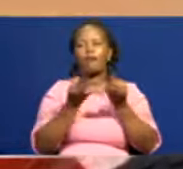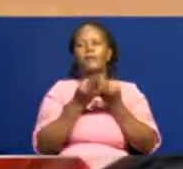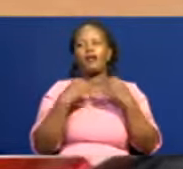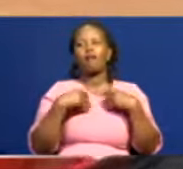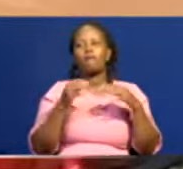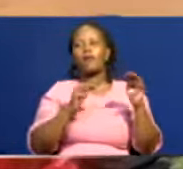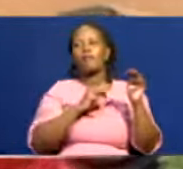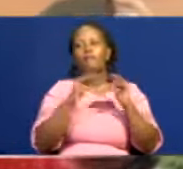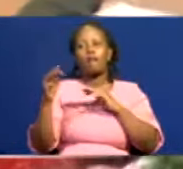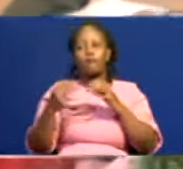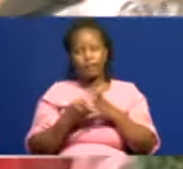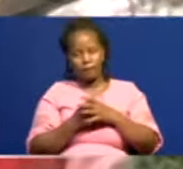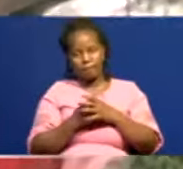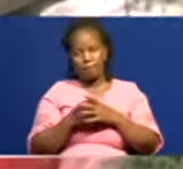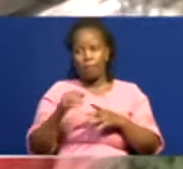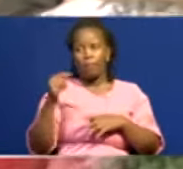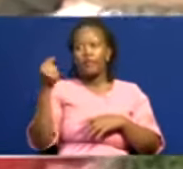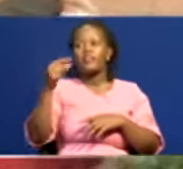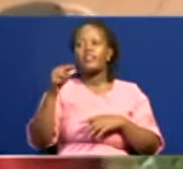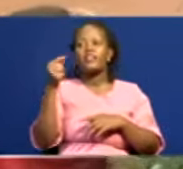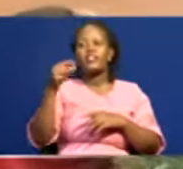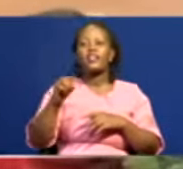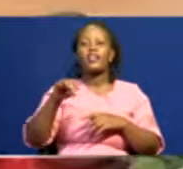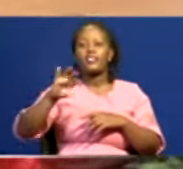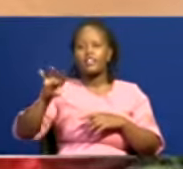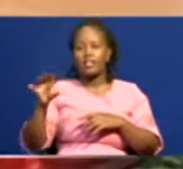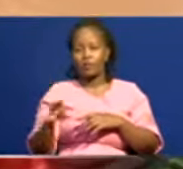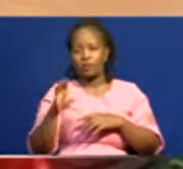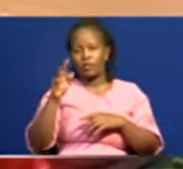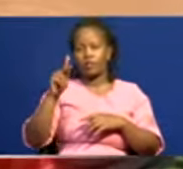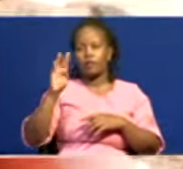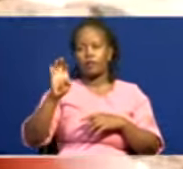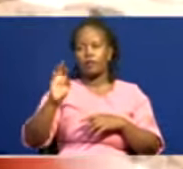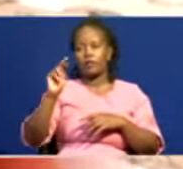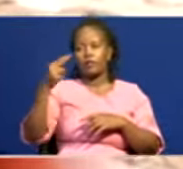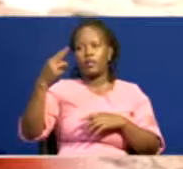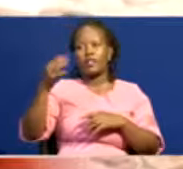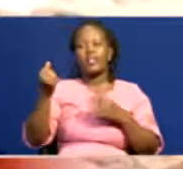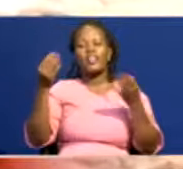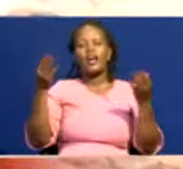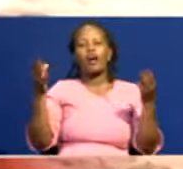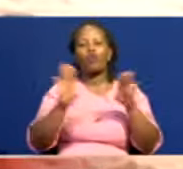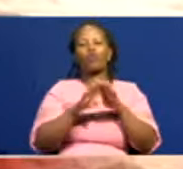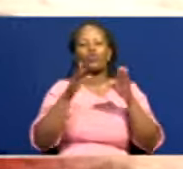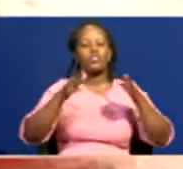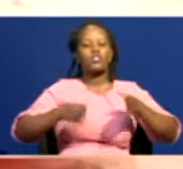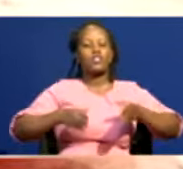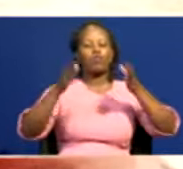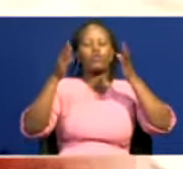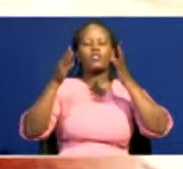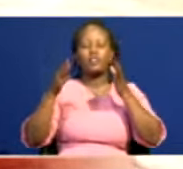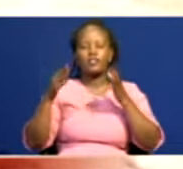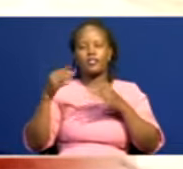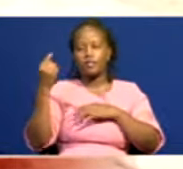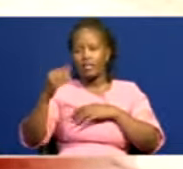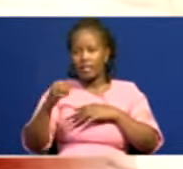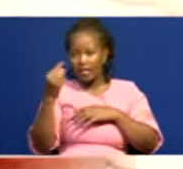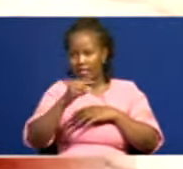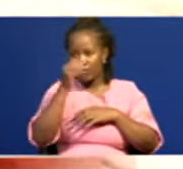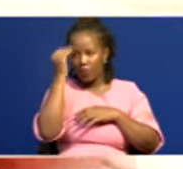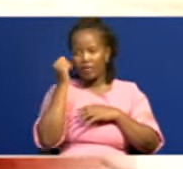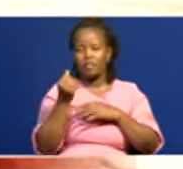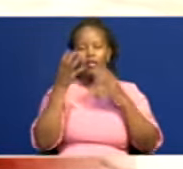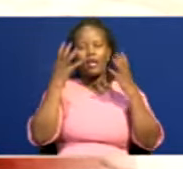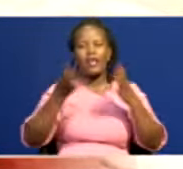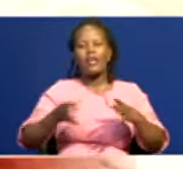Katika county ya Garisa halma shawo ya kitaife barabara kune funga barabara kati ya eneo la madugu na mngi wa Garisa bade ya mafuriko